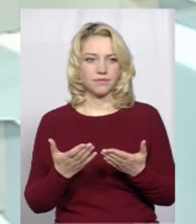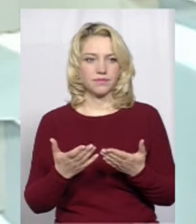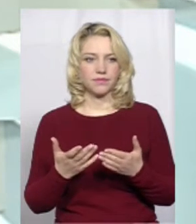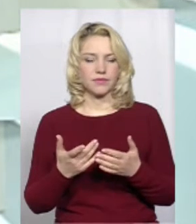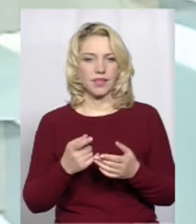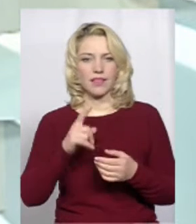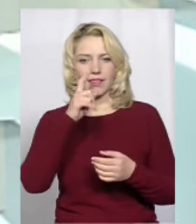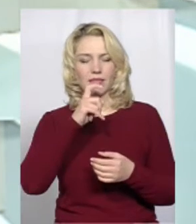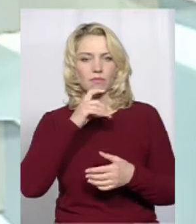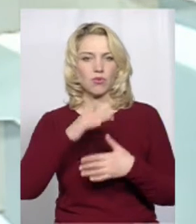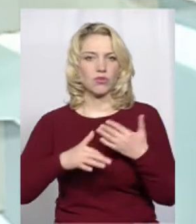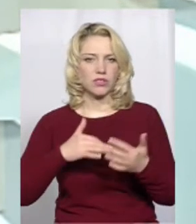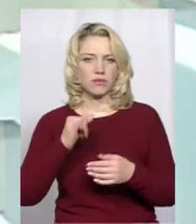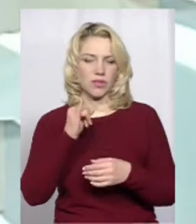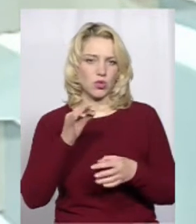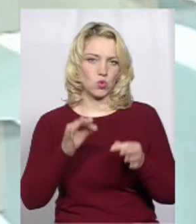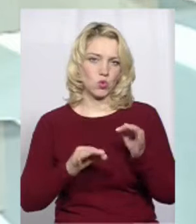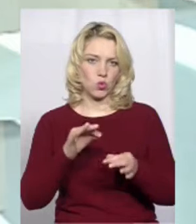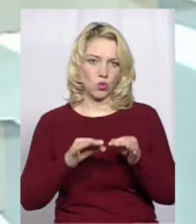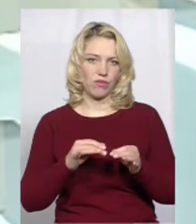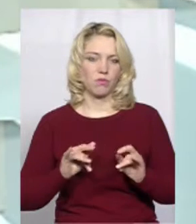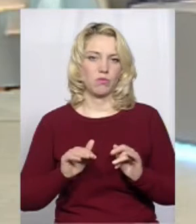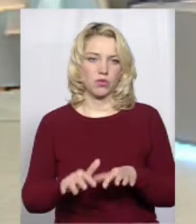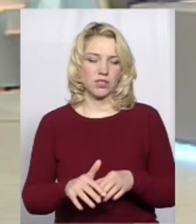такими непорозуміннями, навіть судовими процесами.